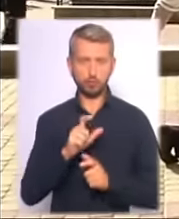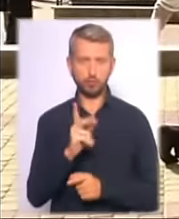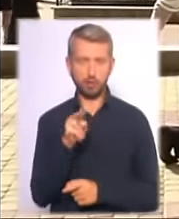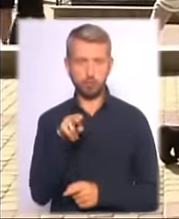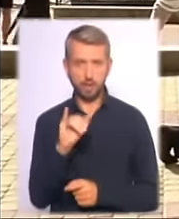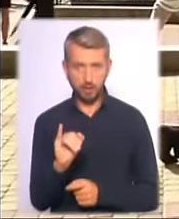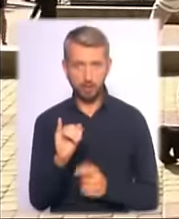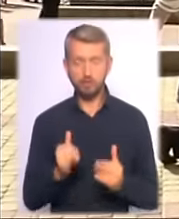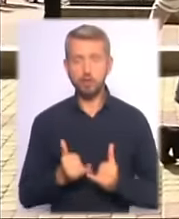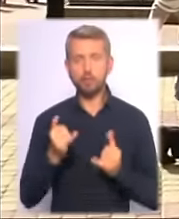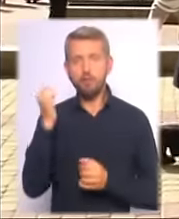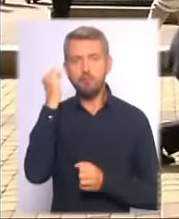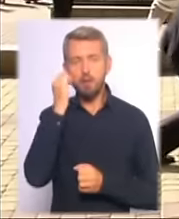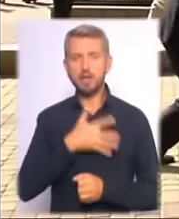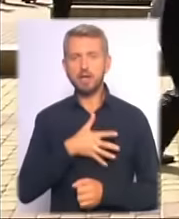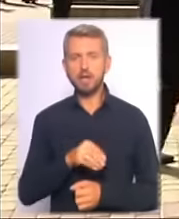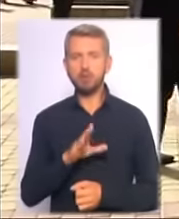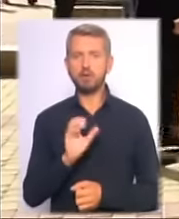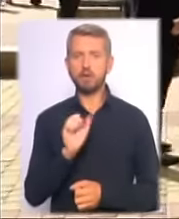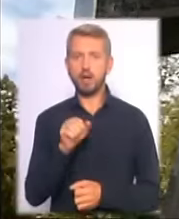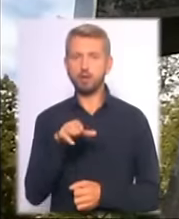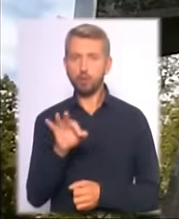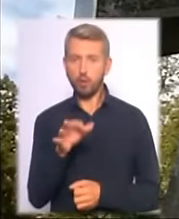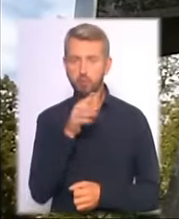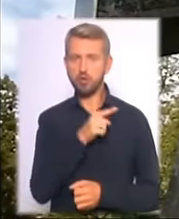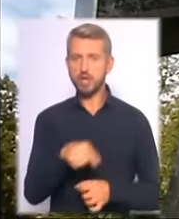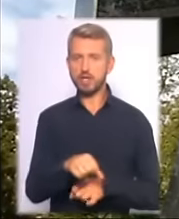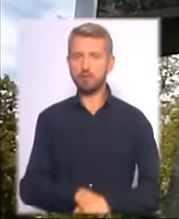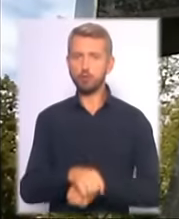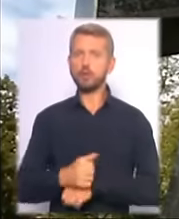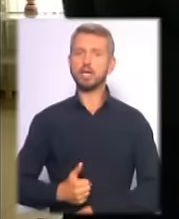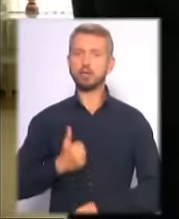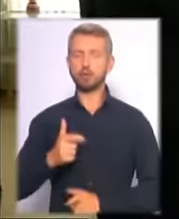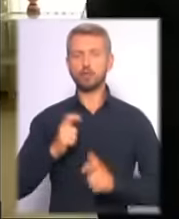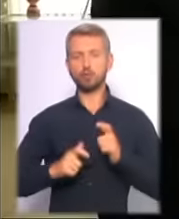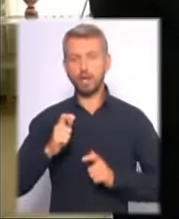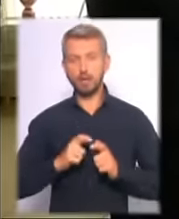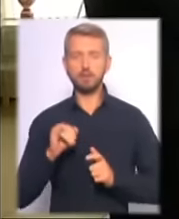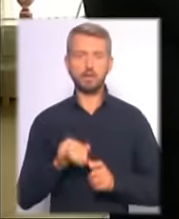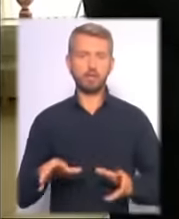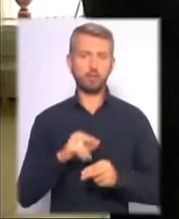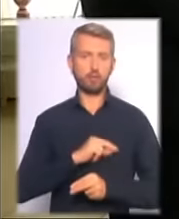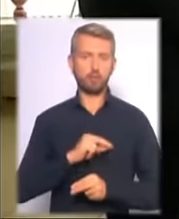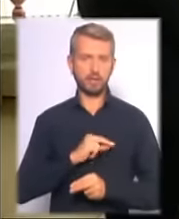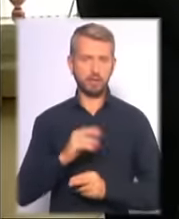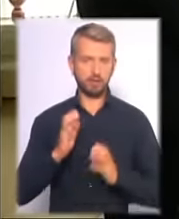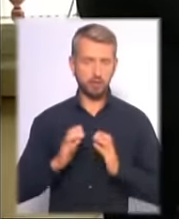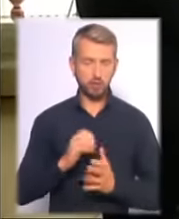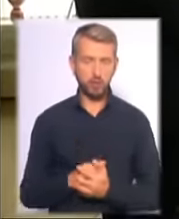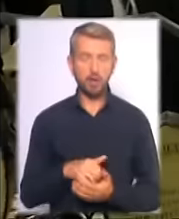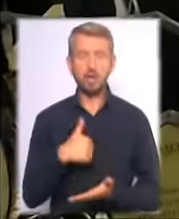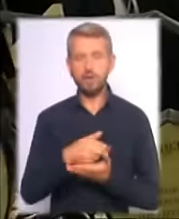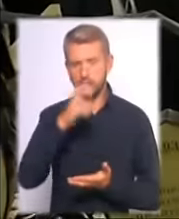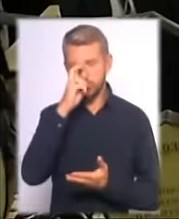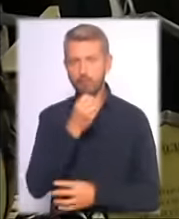вшанував пам'ять загиблих в АТО і під час Революції гідності студентів та співробітників вишу. Глава держави поклав